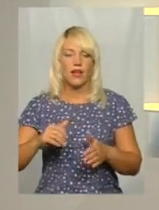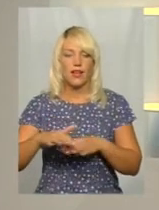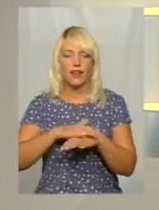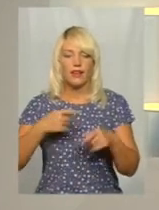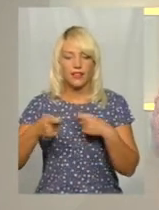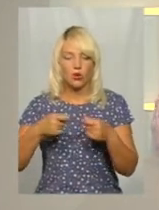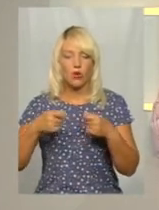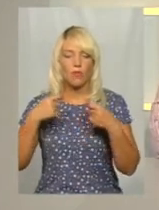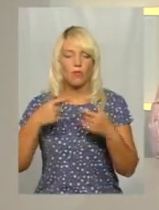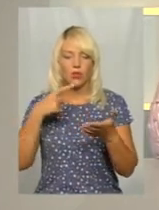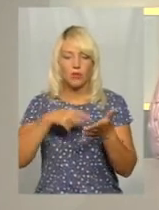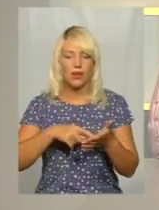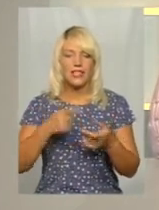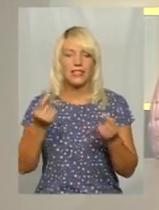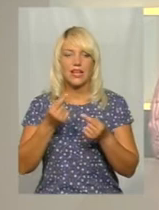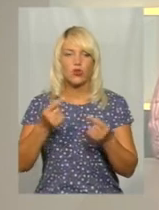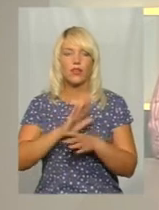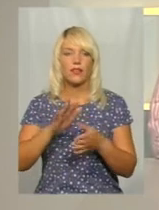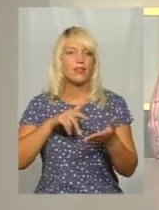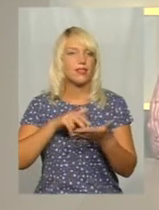не пройшло відповідних перевірок?